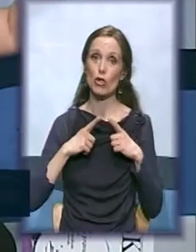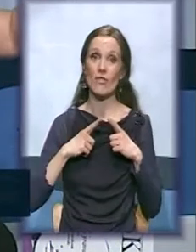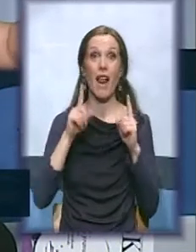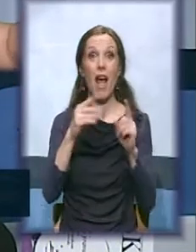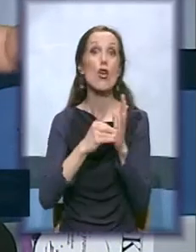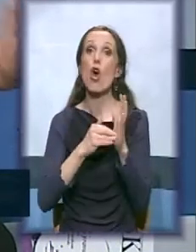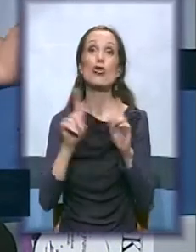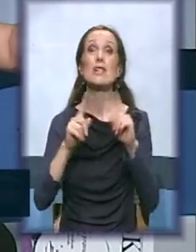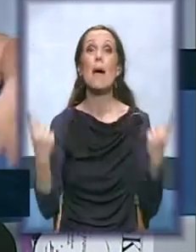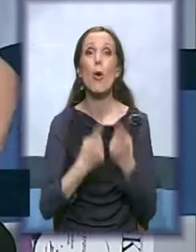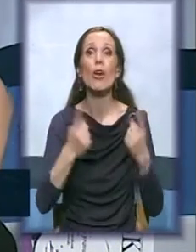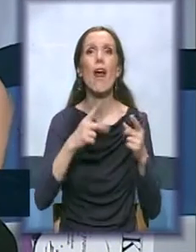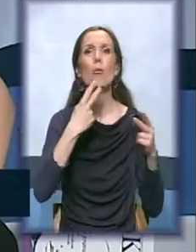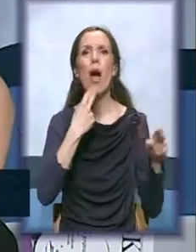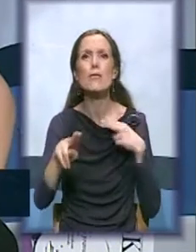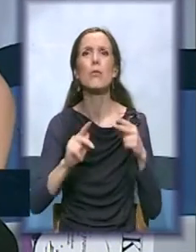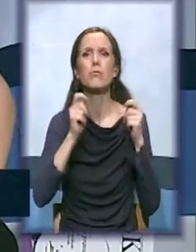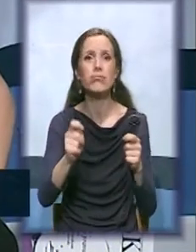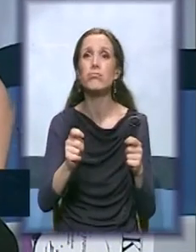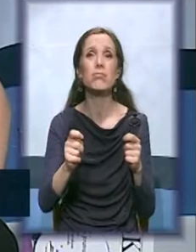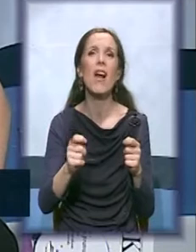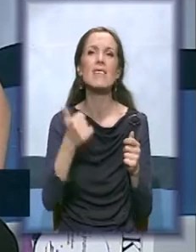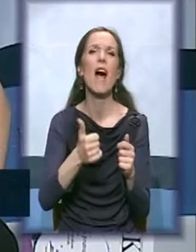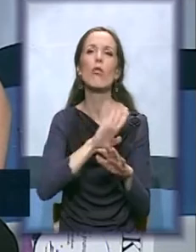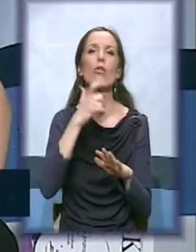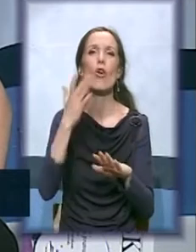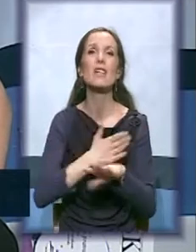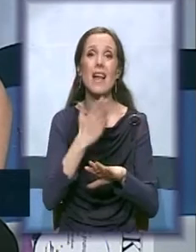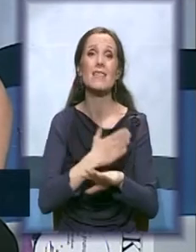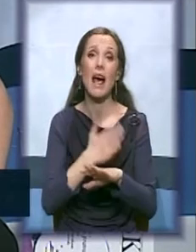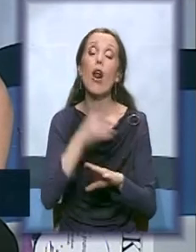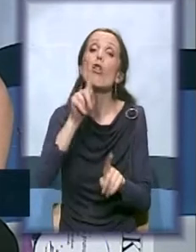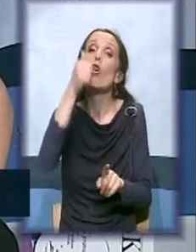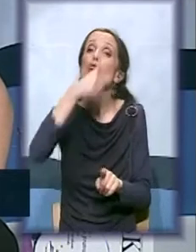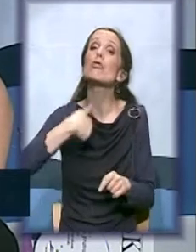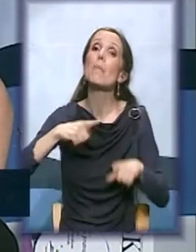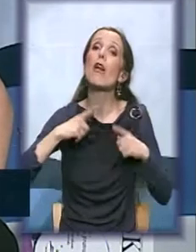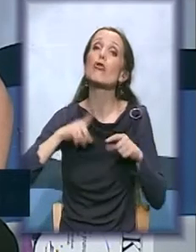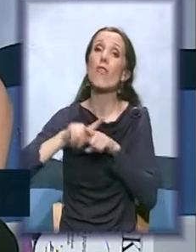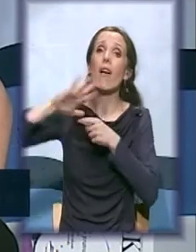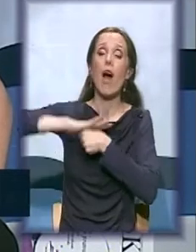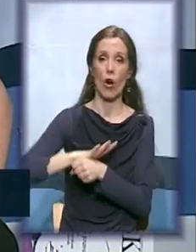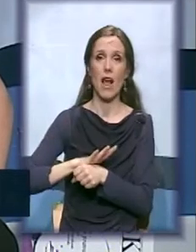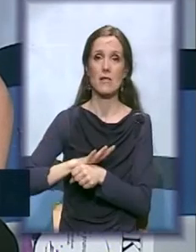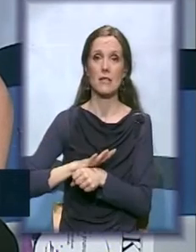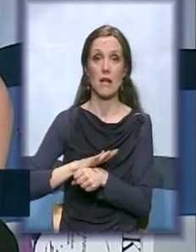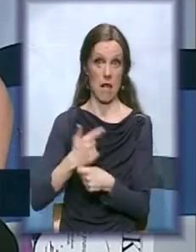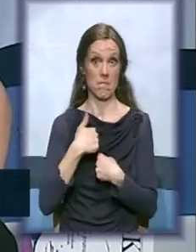a sad je već zastaralo, kaka mi se vrsta naselja desila. Ali kako u manjem mestu,